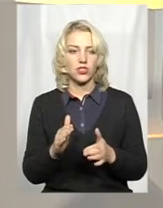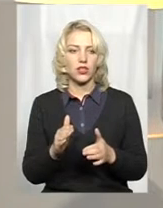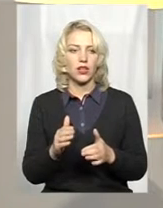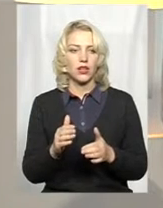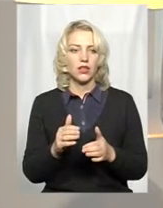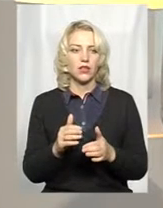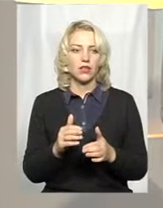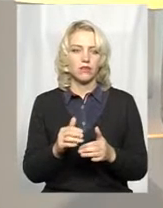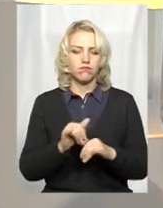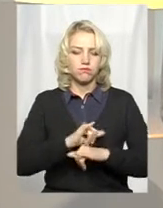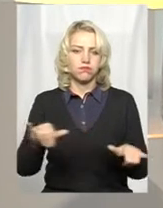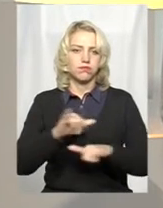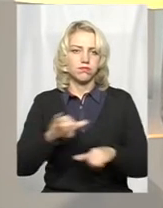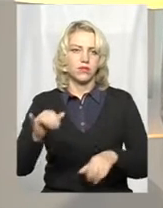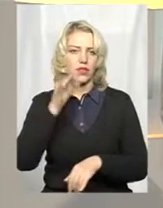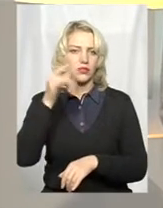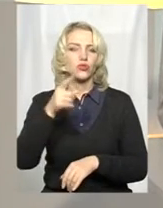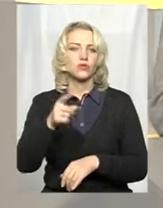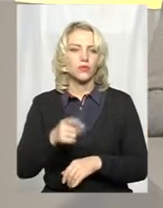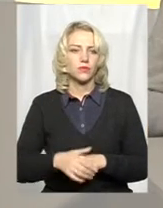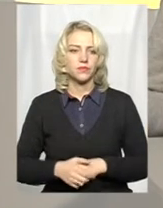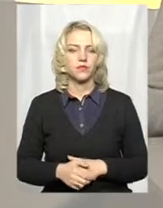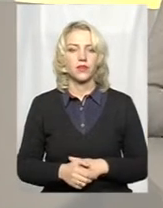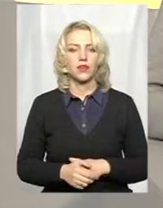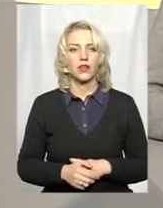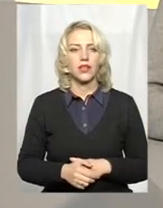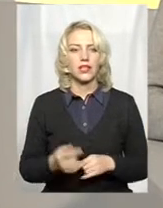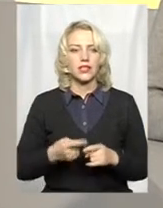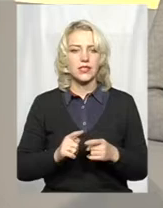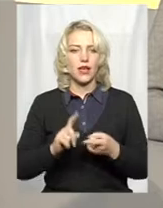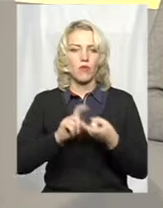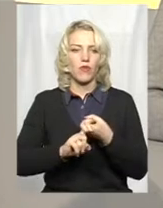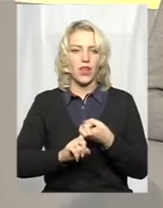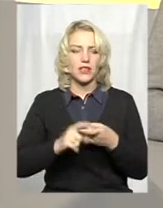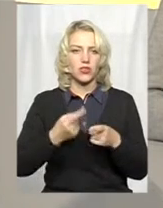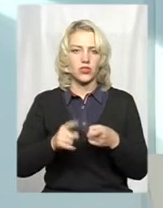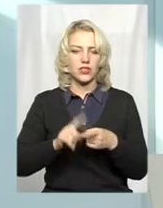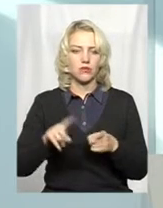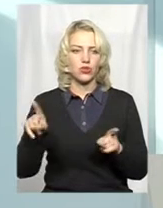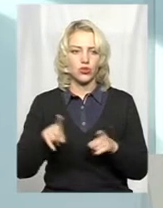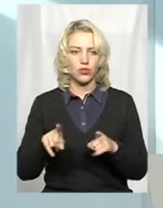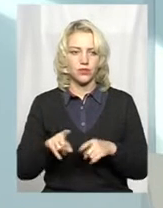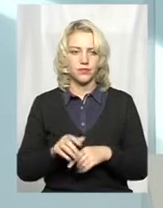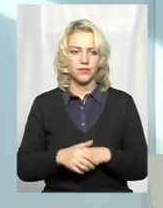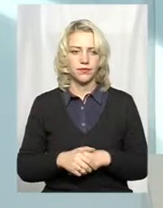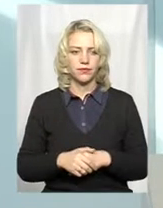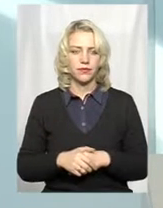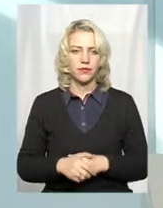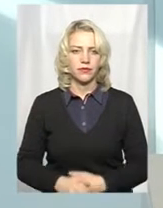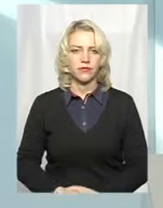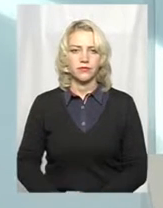популяція лисиці? З чим це пов'язано? Це пов'язано, перш за все, з тим, що, ну,